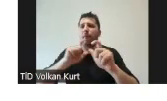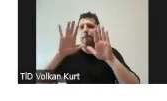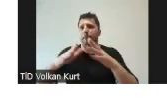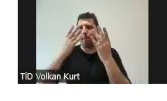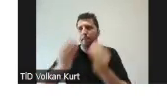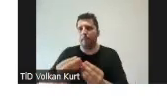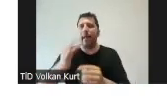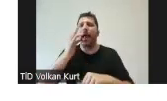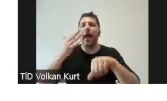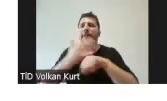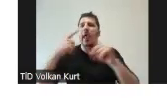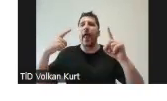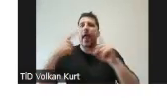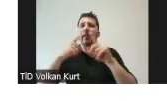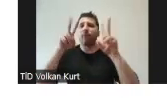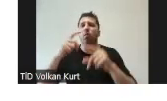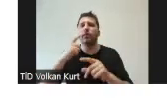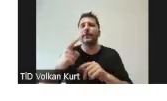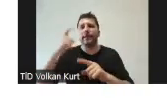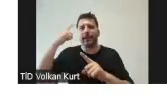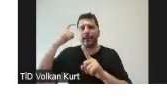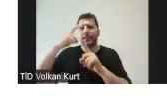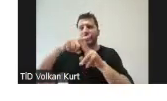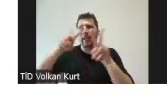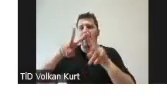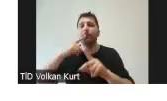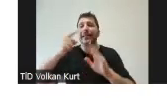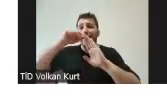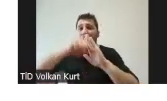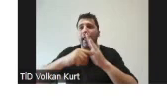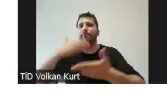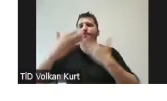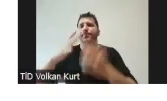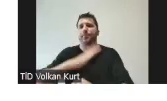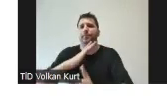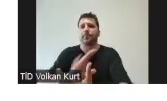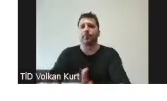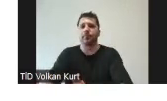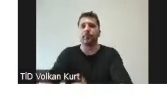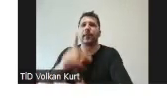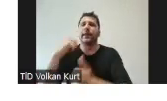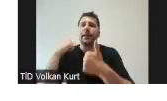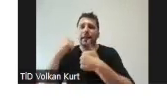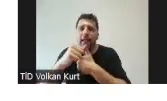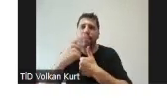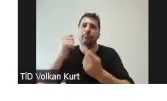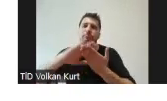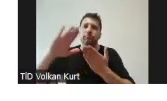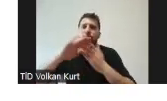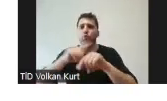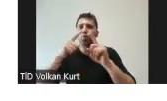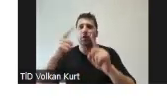Aslında hedef kitlenize tanımlamanızı ama olabildiğince detaylandırmanızı. Yine toparlanma sürecinde